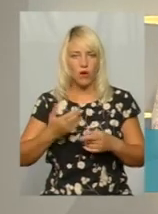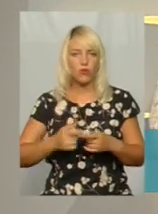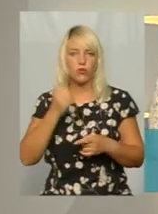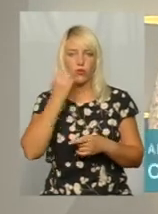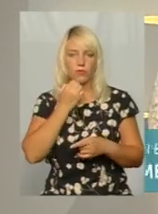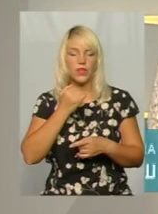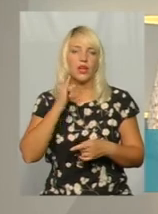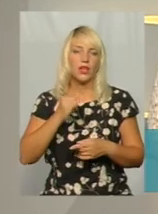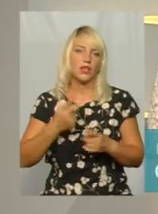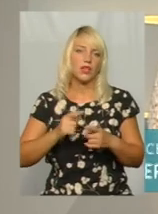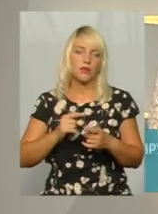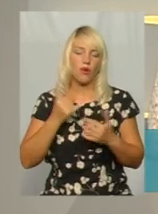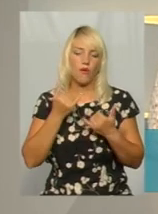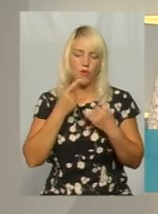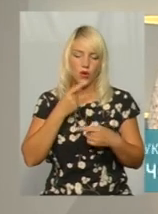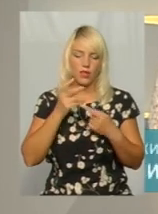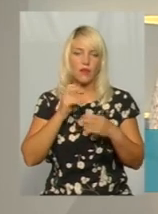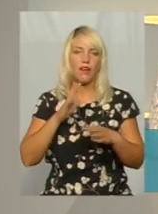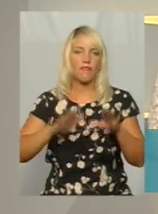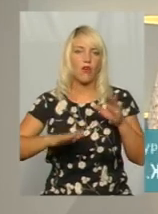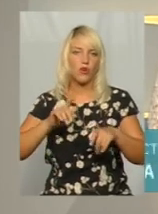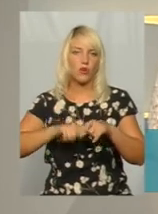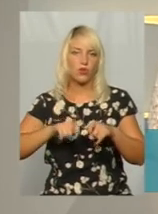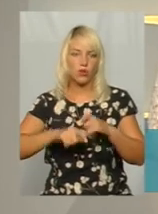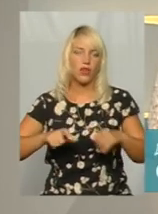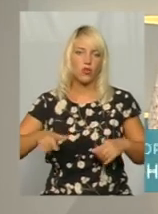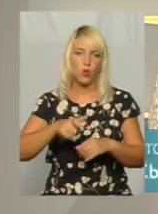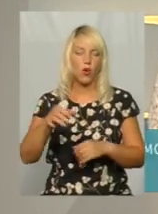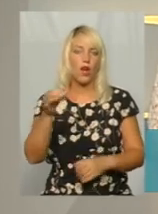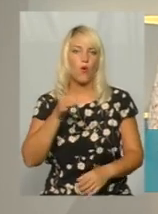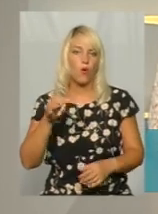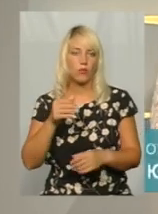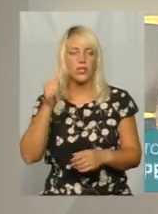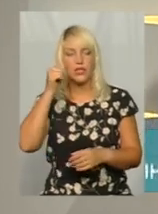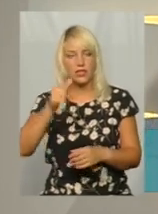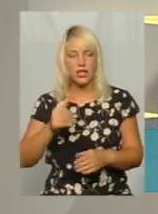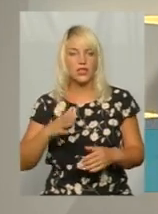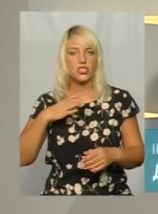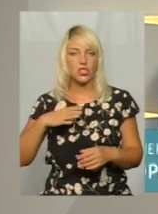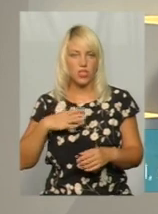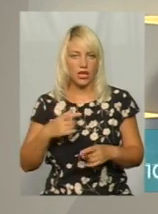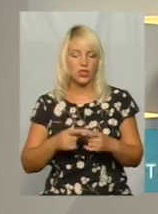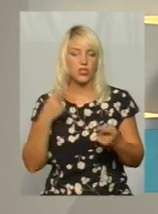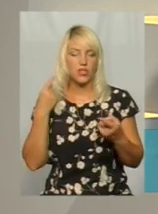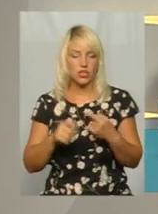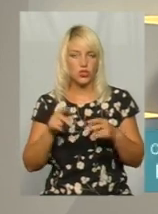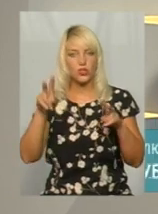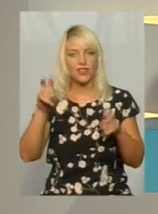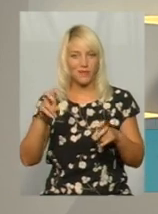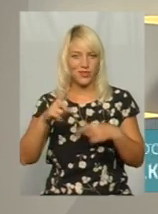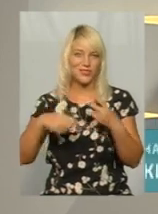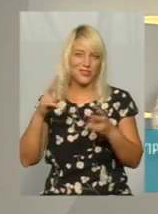говорили про те, як відбувається ваговий контроль на дорогах області. Завтра чекатиму вас уже з іншою темою.